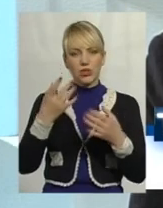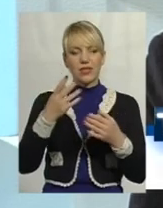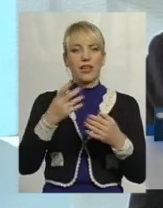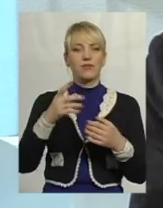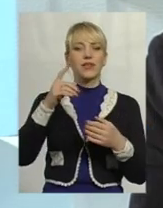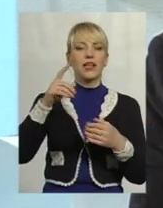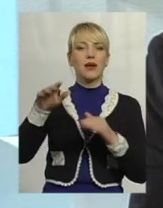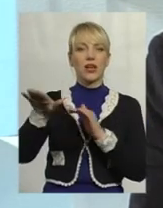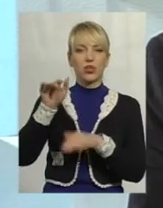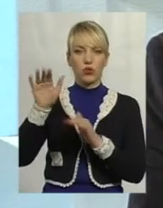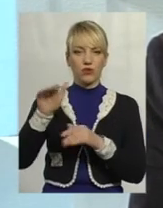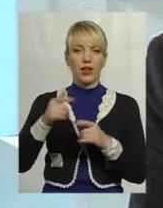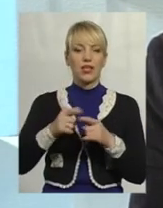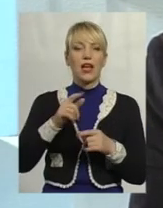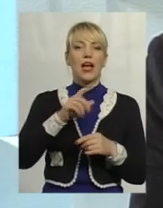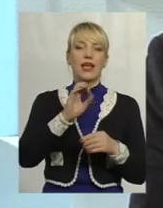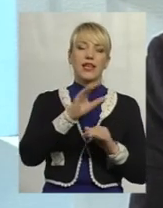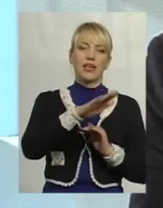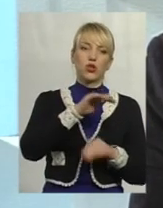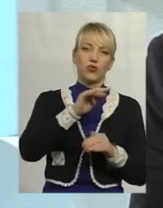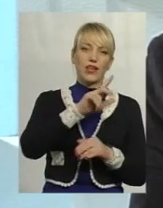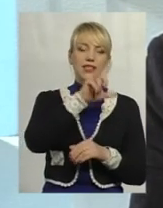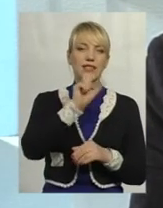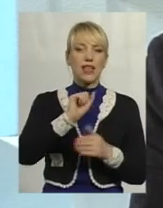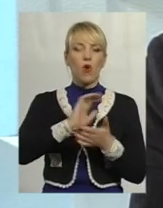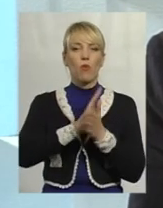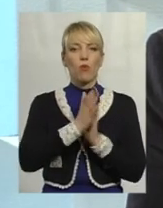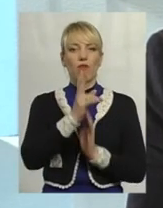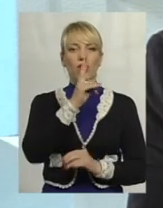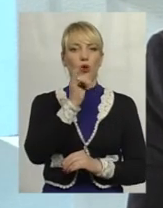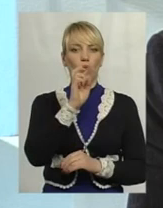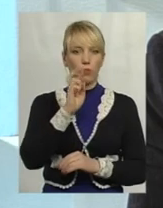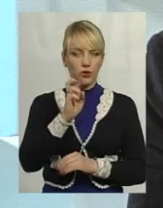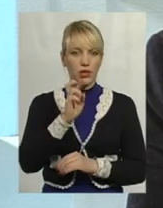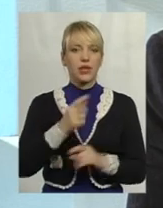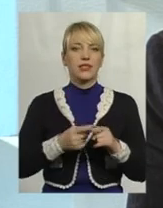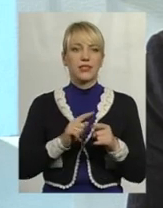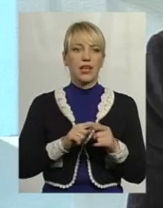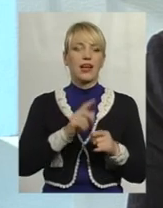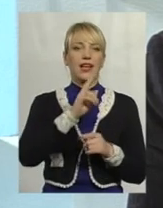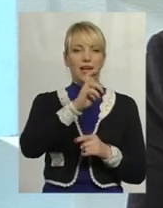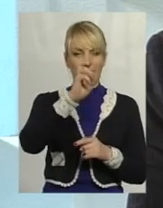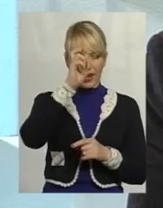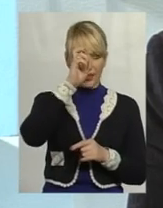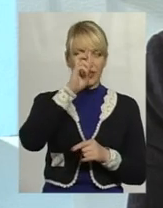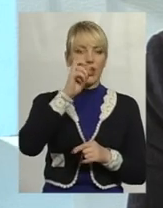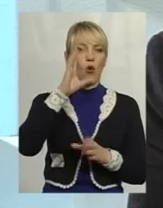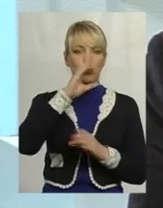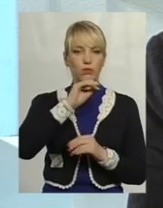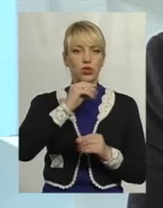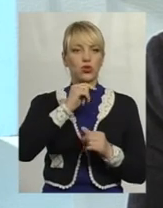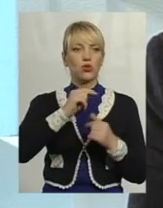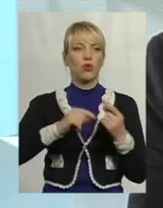за умовами програми КУП, скорочено, він називається КУП «Країна успішного бізнесу». Це кредитування або це